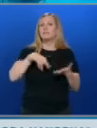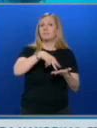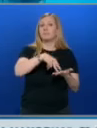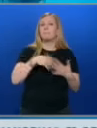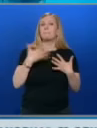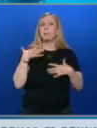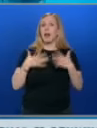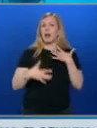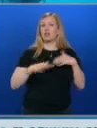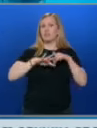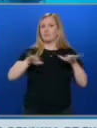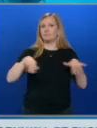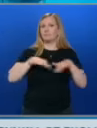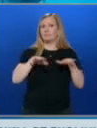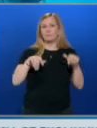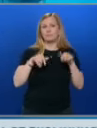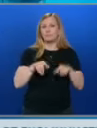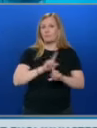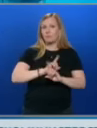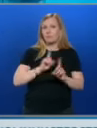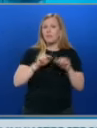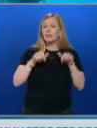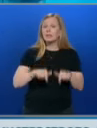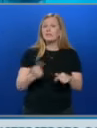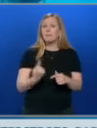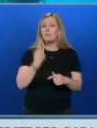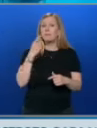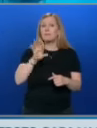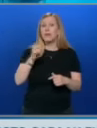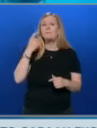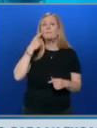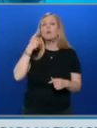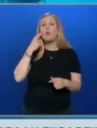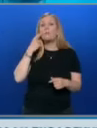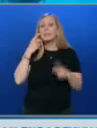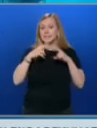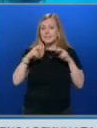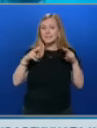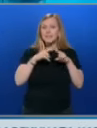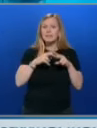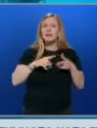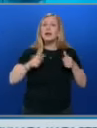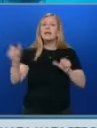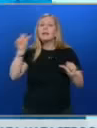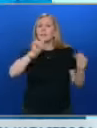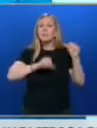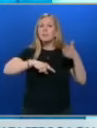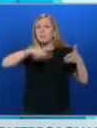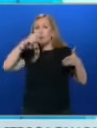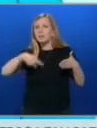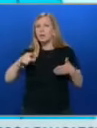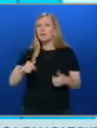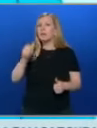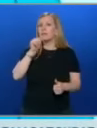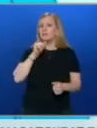Риболова. А у нас днес за първи път бяха взети проби за изследване на химическите показатели на водата. Какви